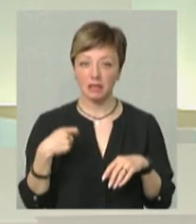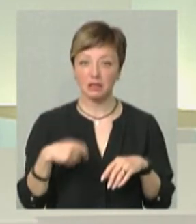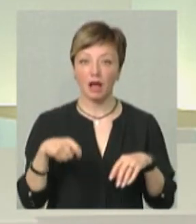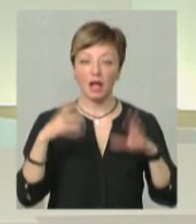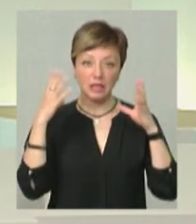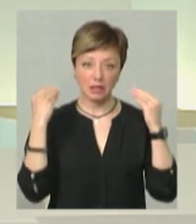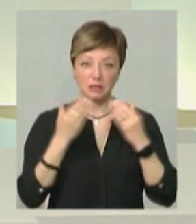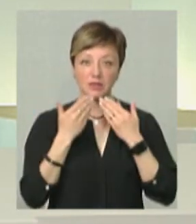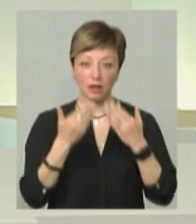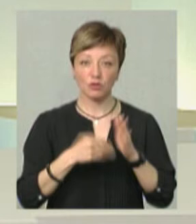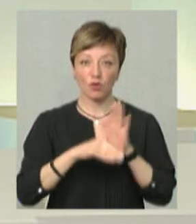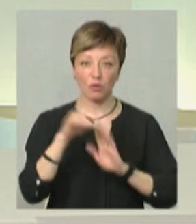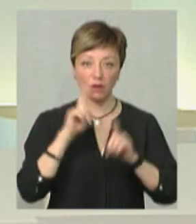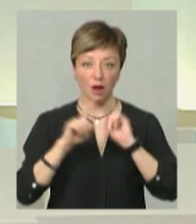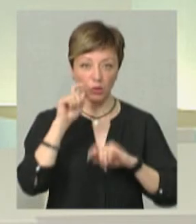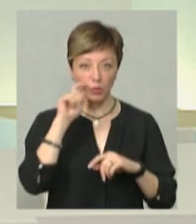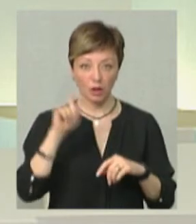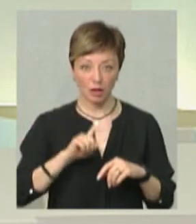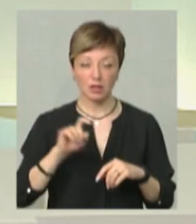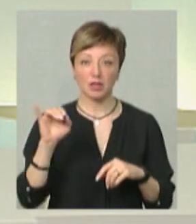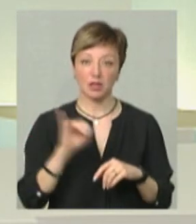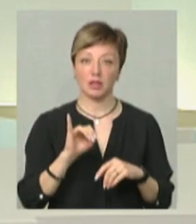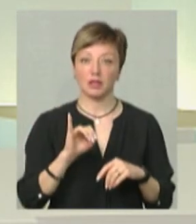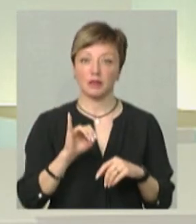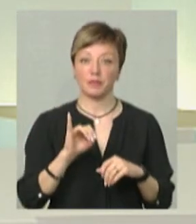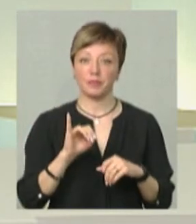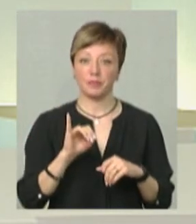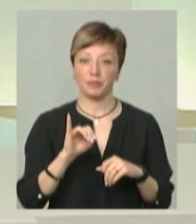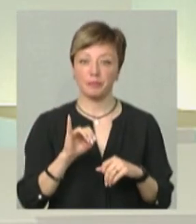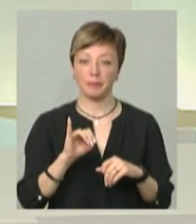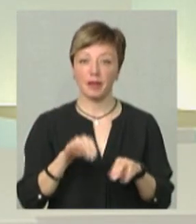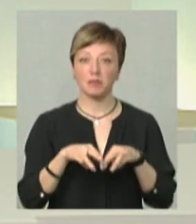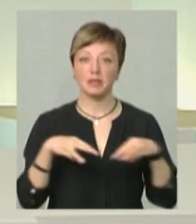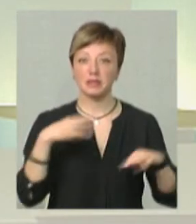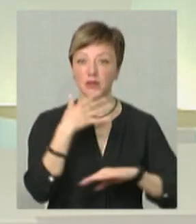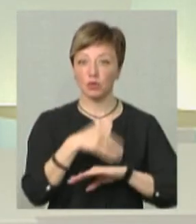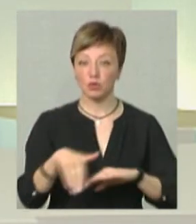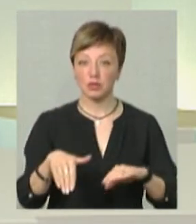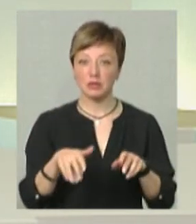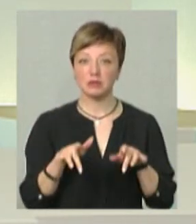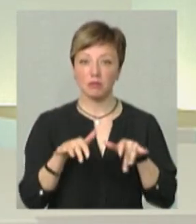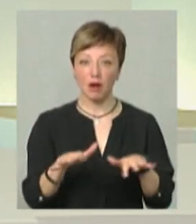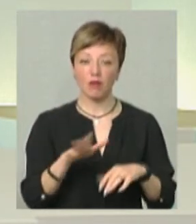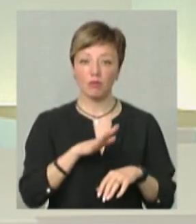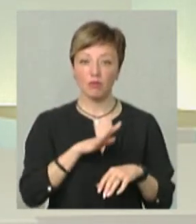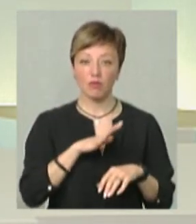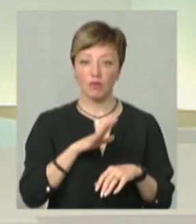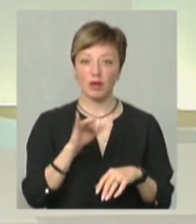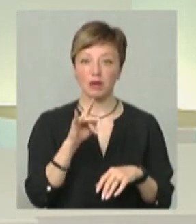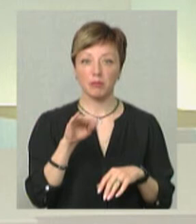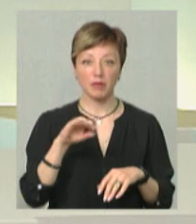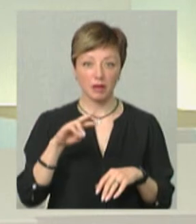Мартін Рютте звертався до Верховної Ради України. І міністр закордонних справ Гукстра був в